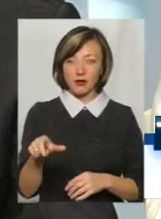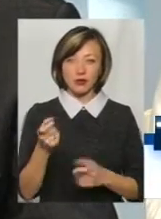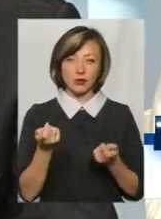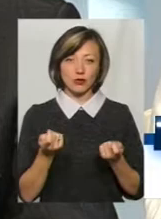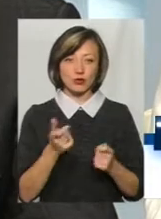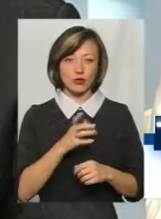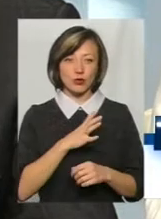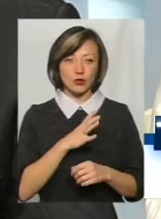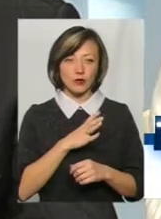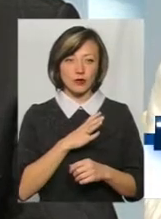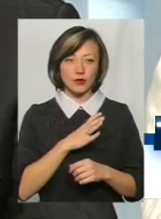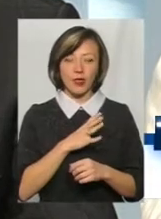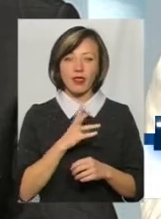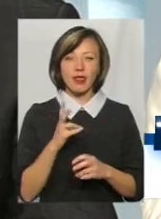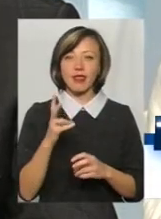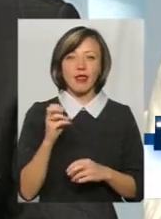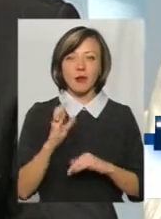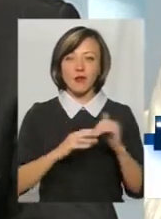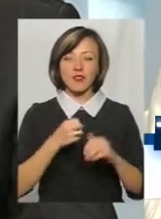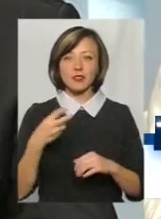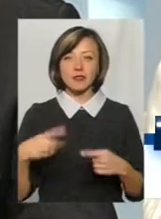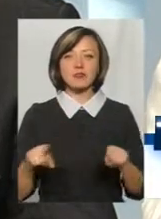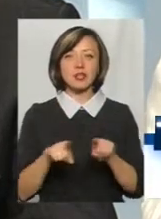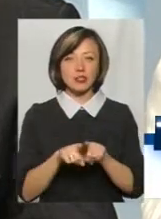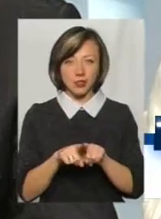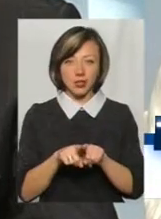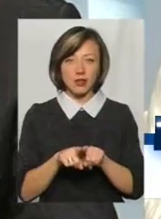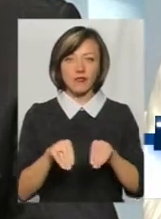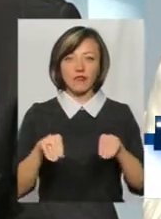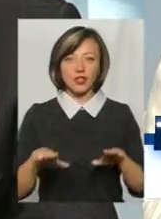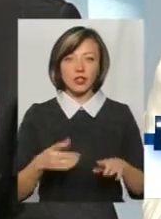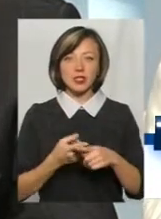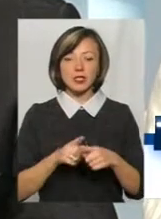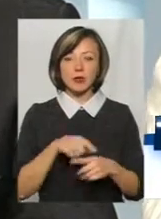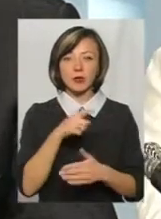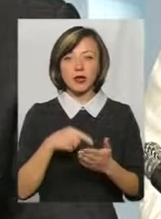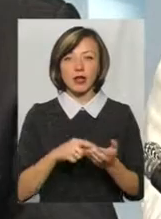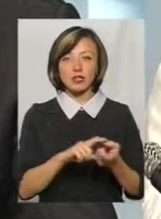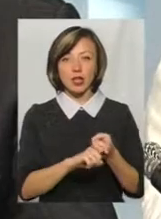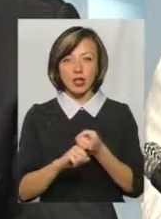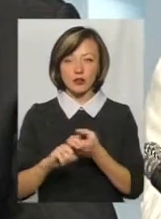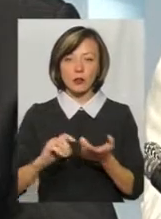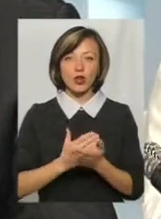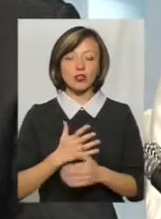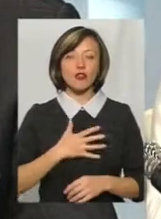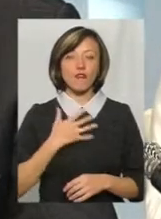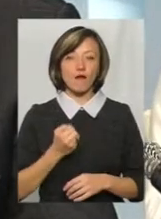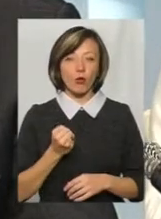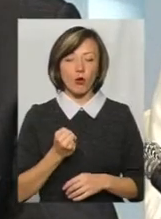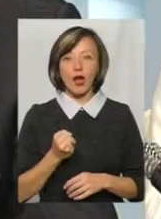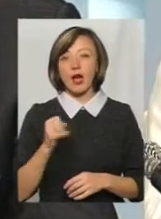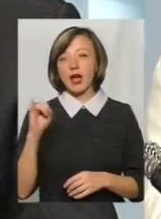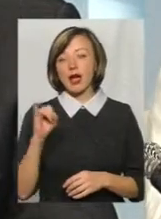трошечки непрофесійно. Тому що все ж таки вирішення цих питань залежить від політичної волі. І тому,